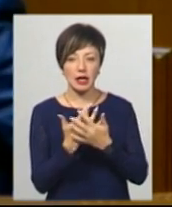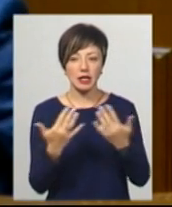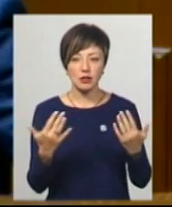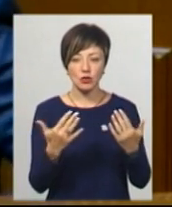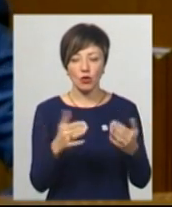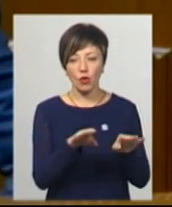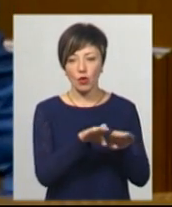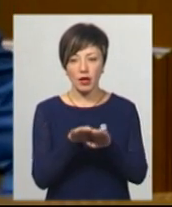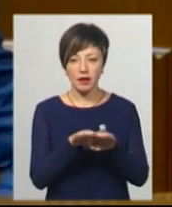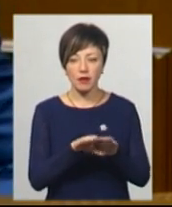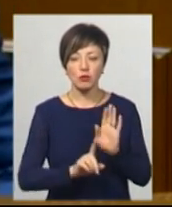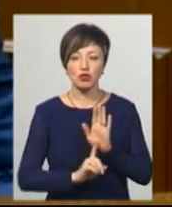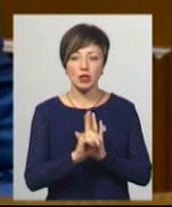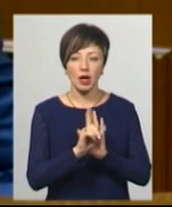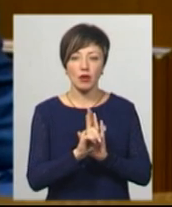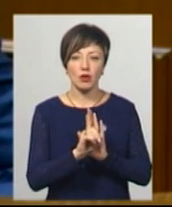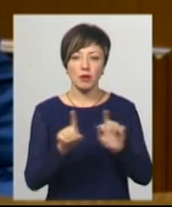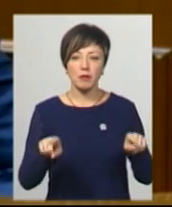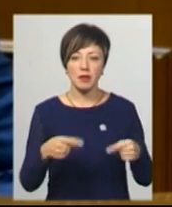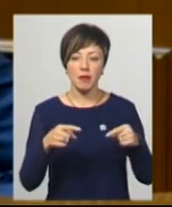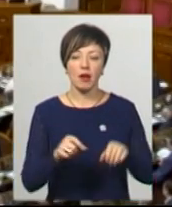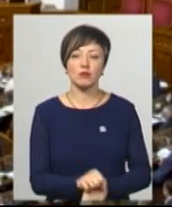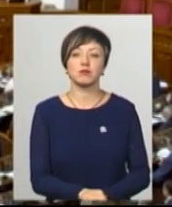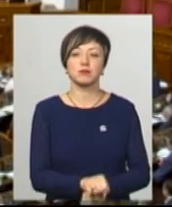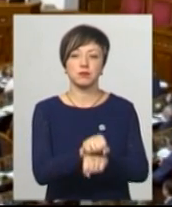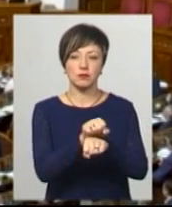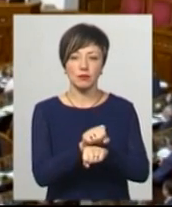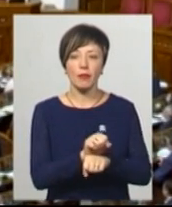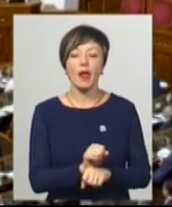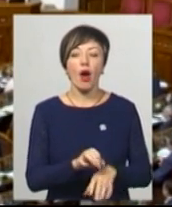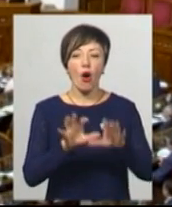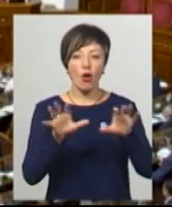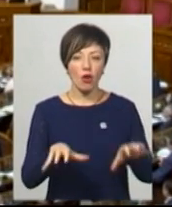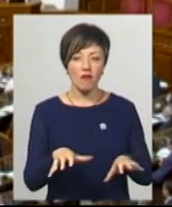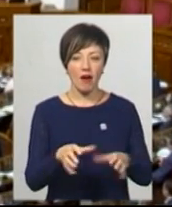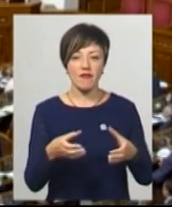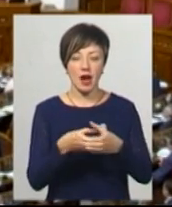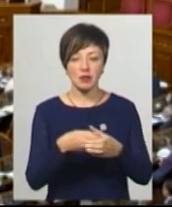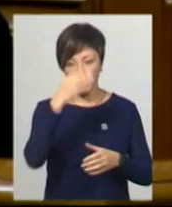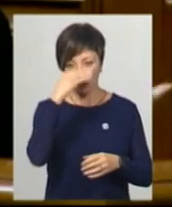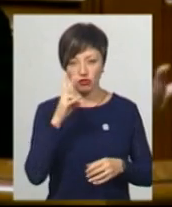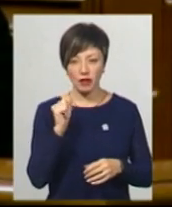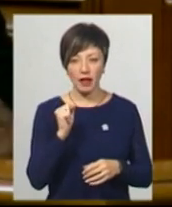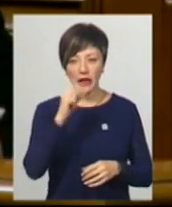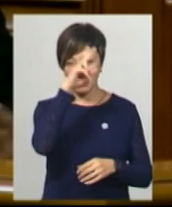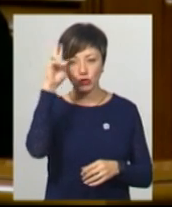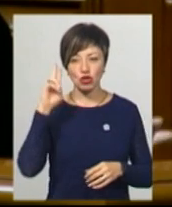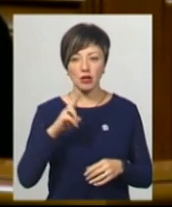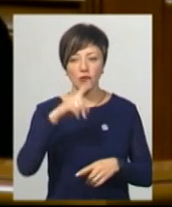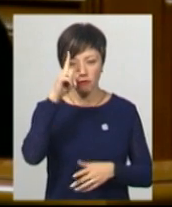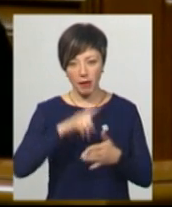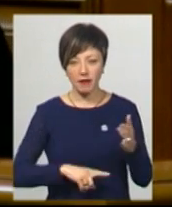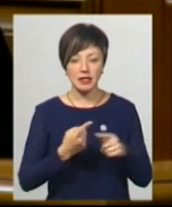трактування починають піднімати хвилю протестів. А от голова фракції «Батьківщина» Юлія Тимошенко певна, хоча саме ця